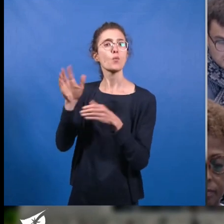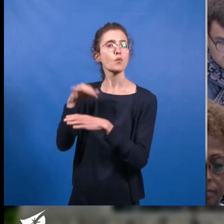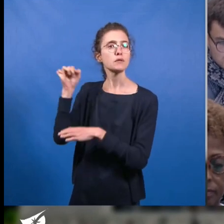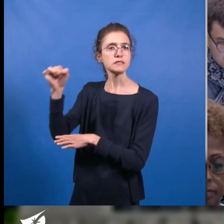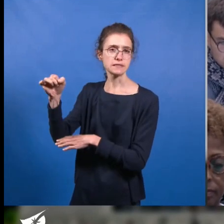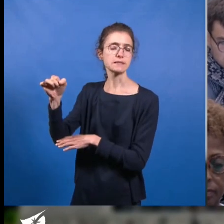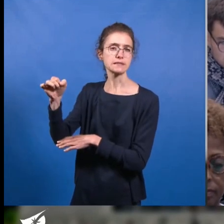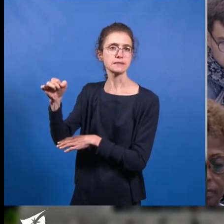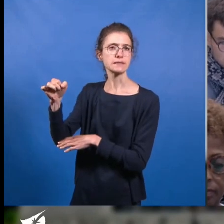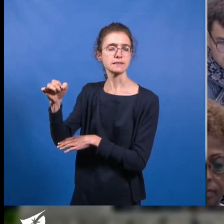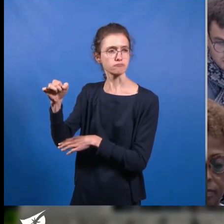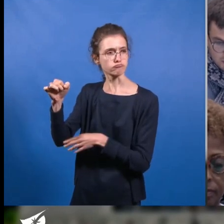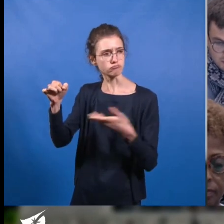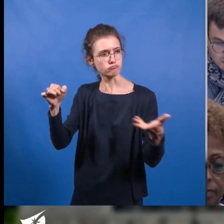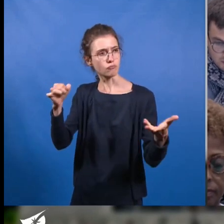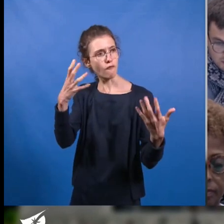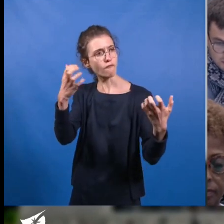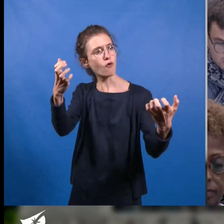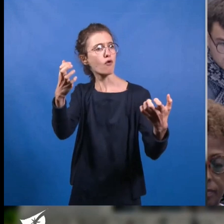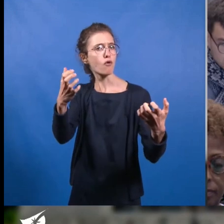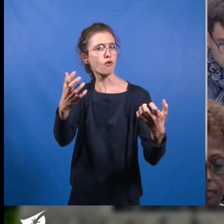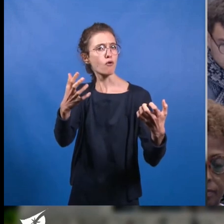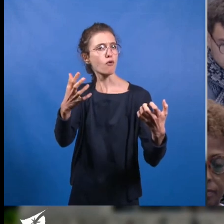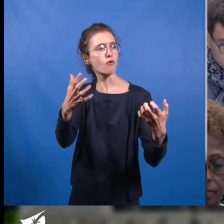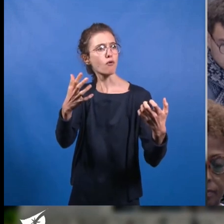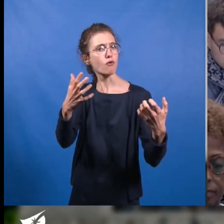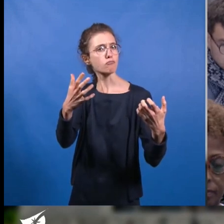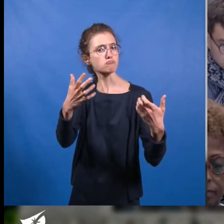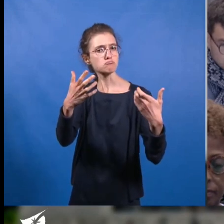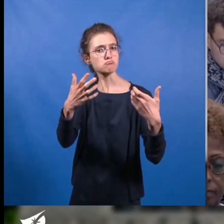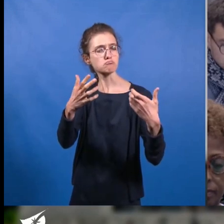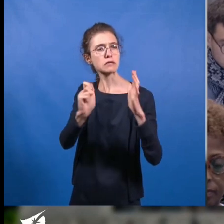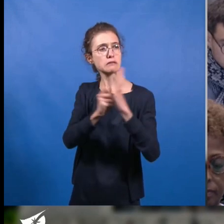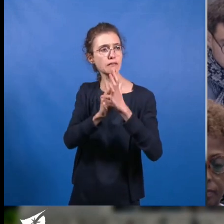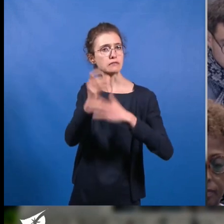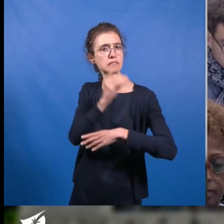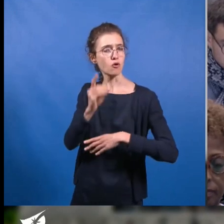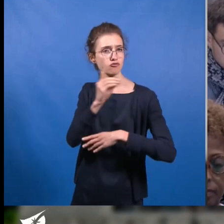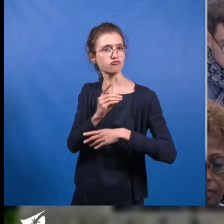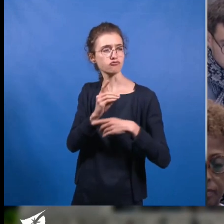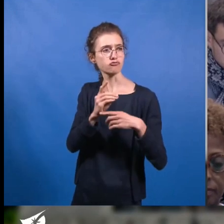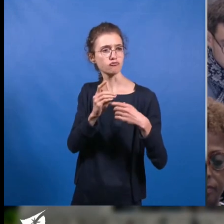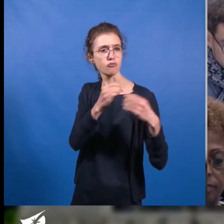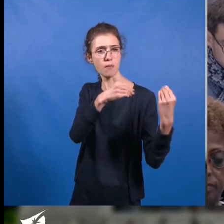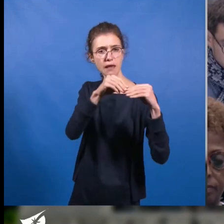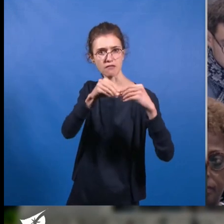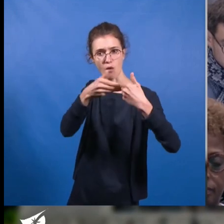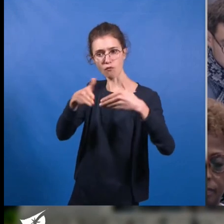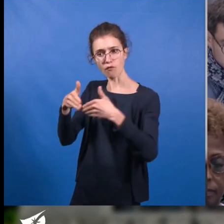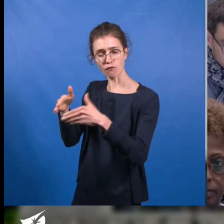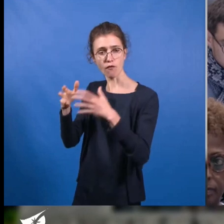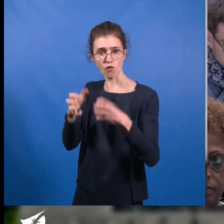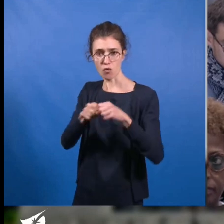la volonté exprimée par ce vœu d'éviter la généralisation des ouvertures de commerce le dimanche. Mais à l'heure où on demande à